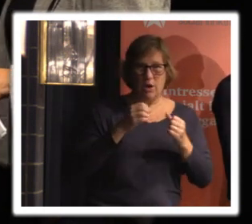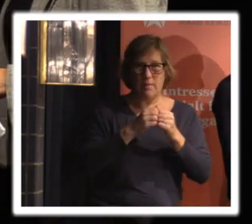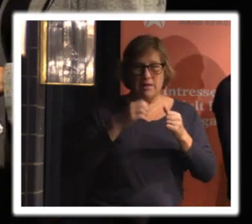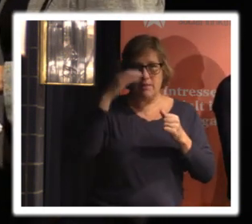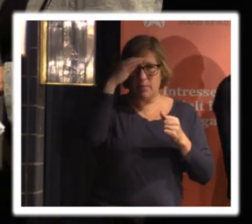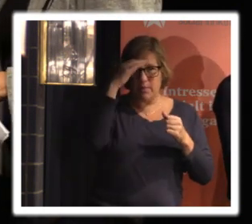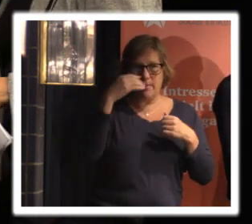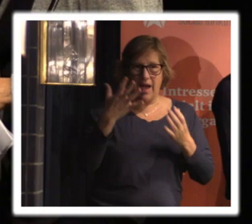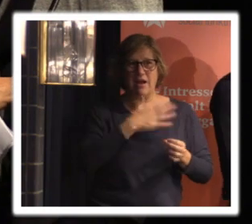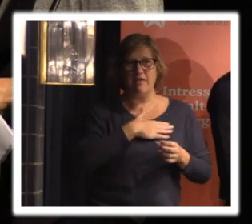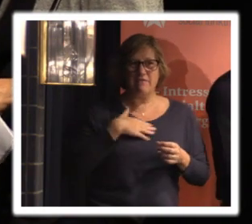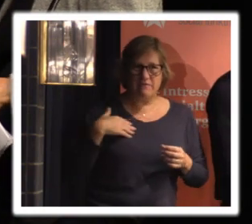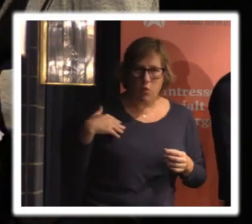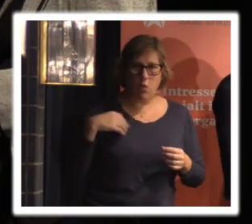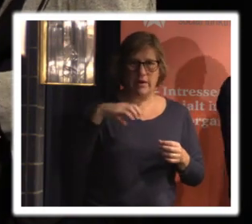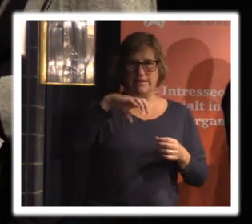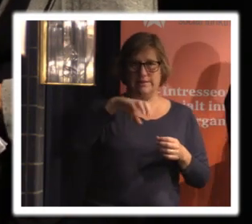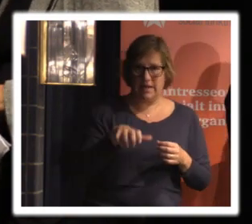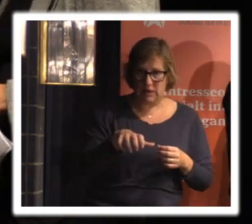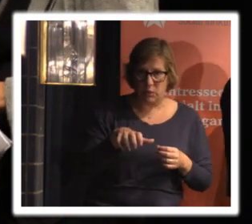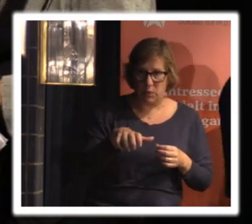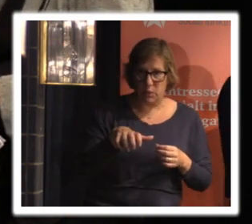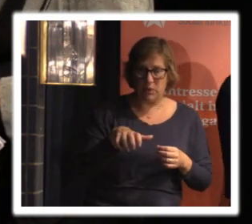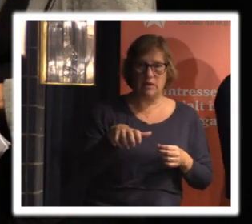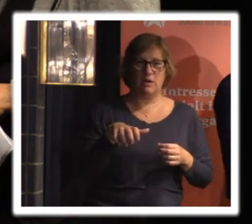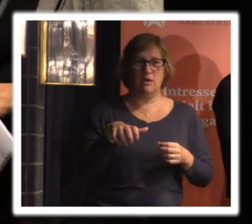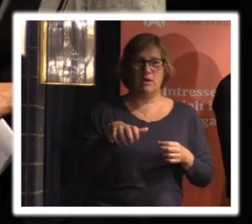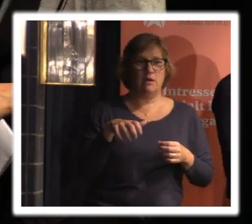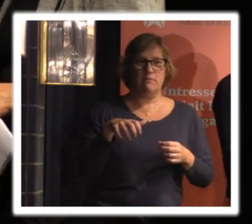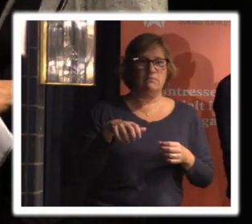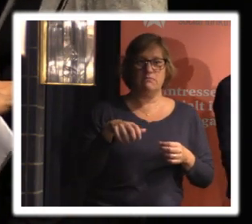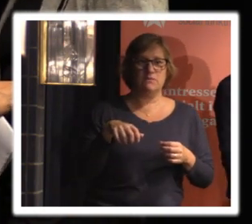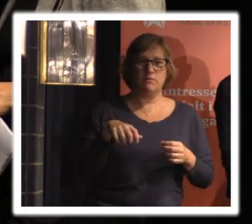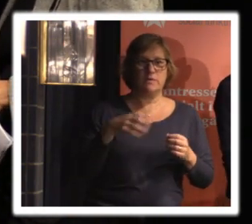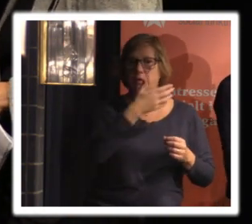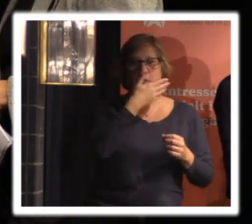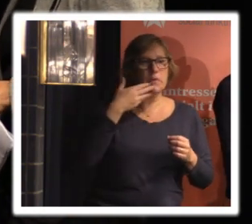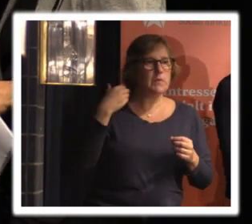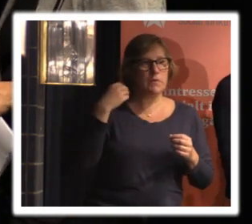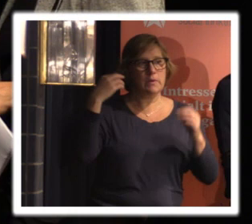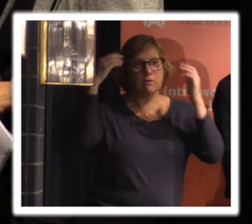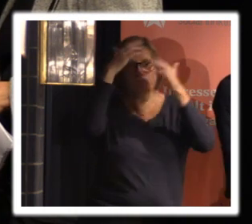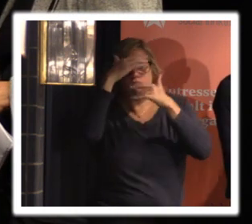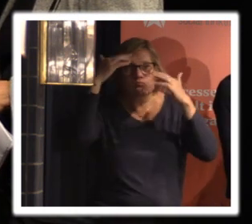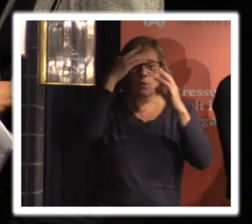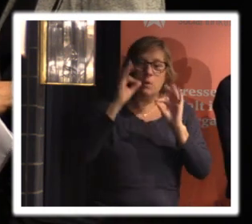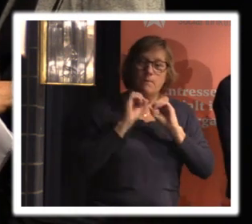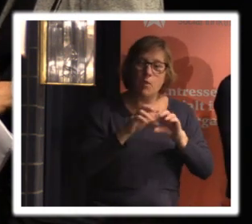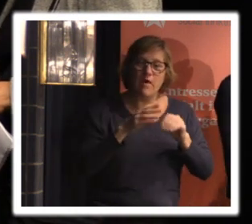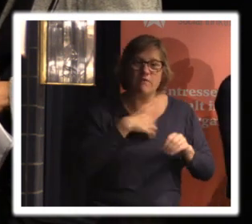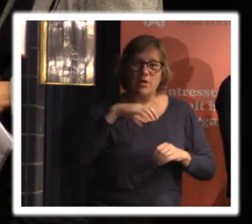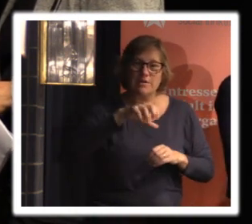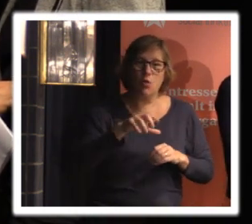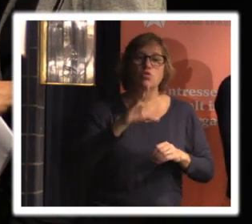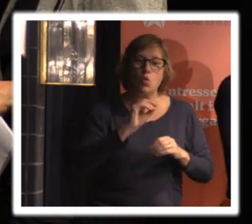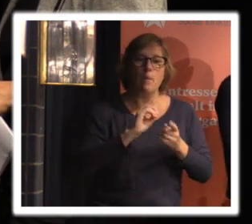vår sektor om man får säga så inte finns resonerat kring och det är då det blir otydligt då vet man inte var de